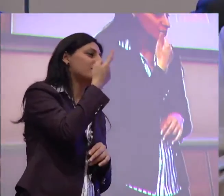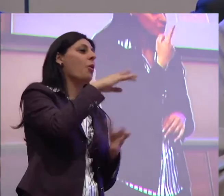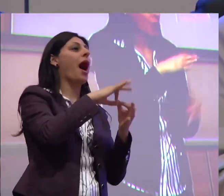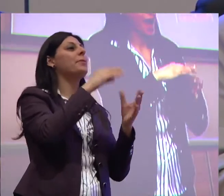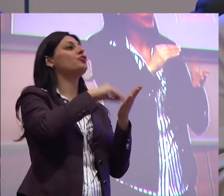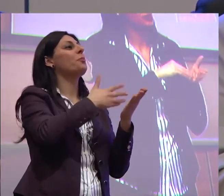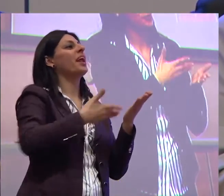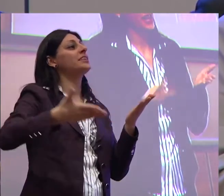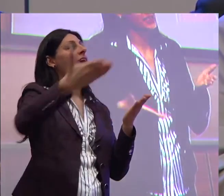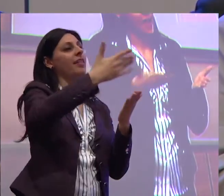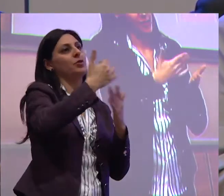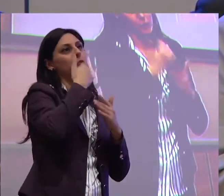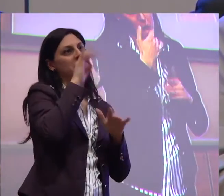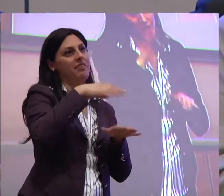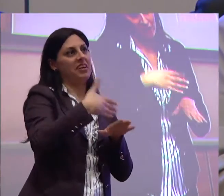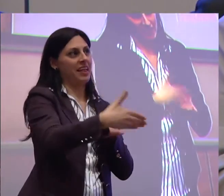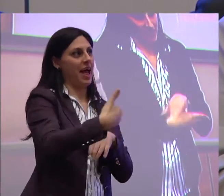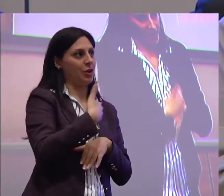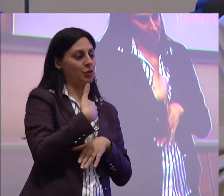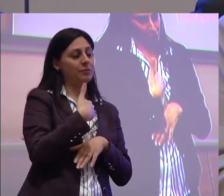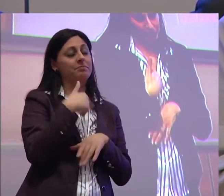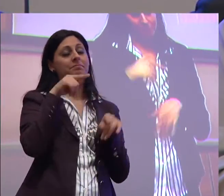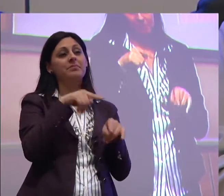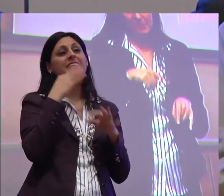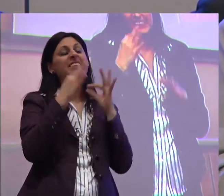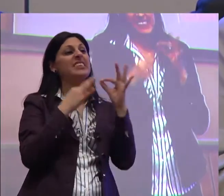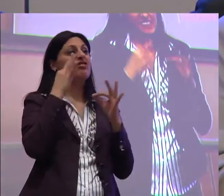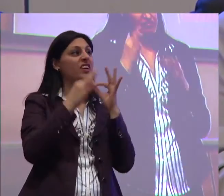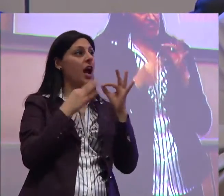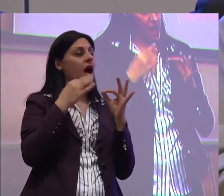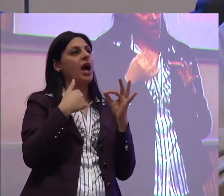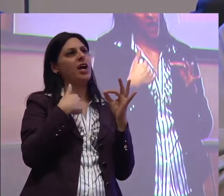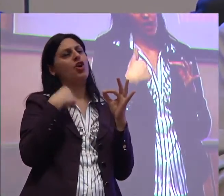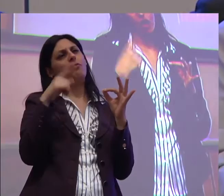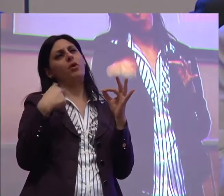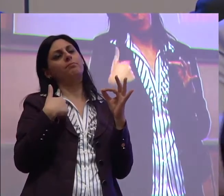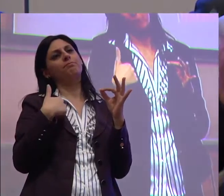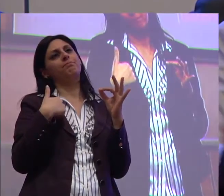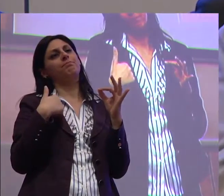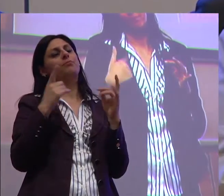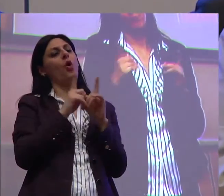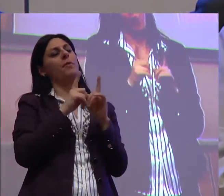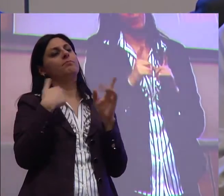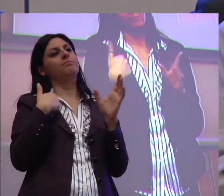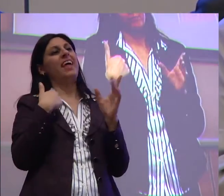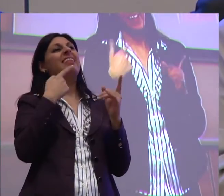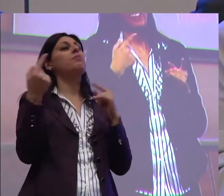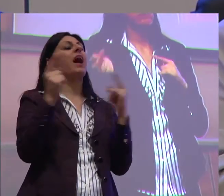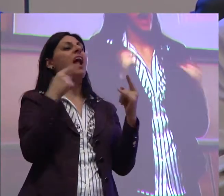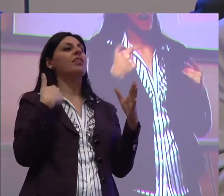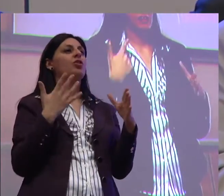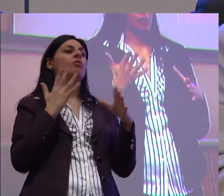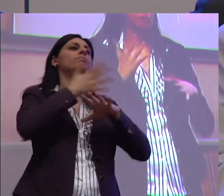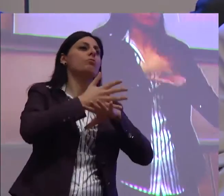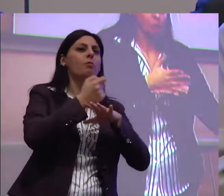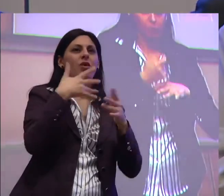Presidenti e questo significa che io poi mi inserisco con difficoltà nel dipartito. La